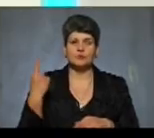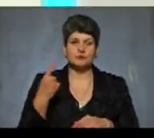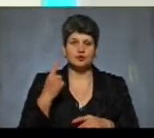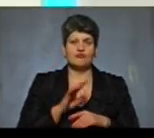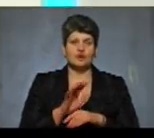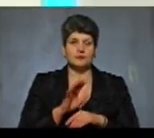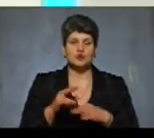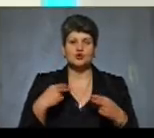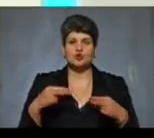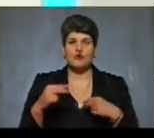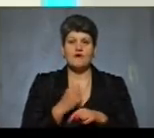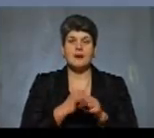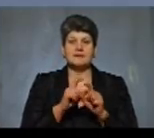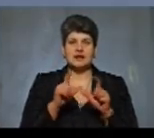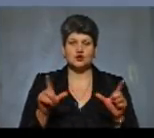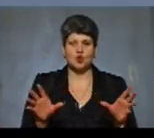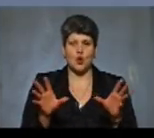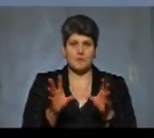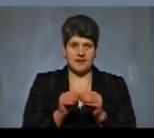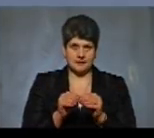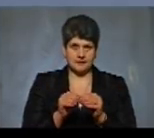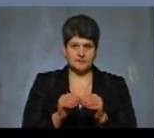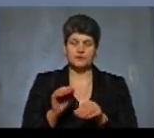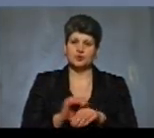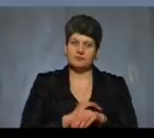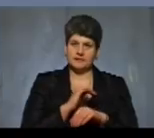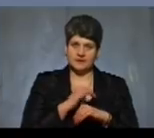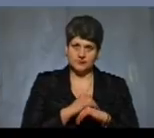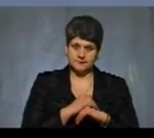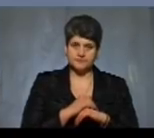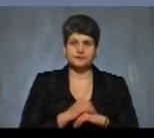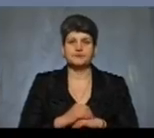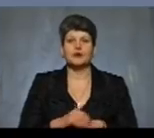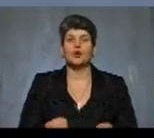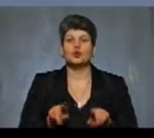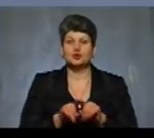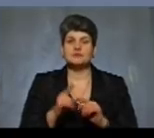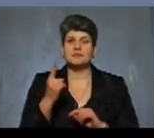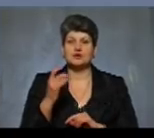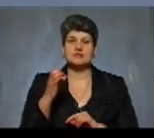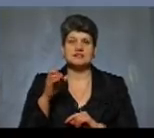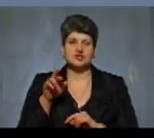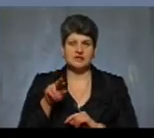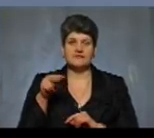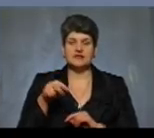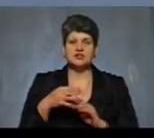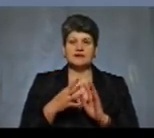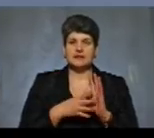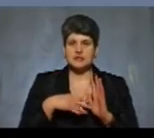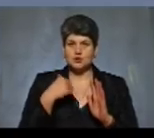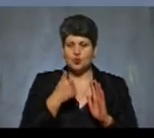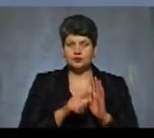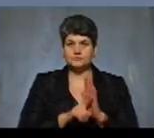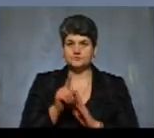виробничо-торгового аптечного об'єднання. Доброго вечора. Доброго вечора. Ну, отож, з 1 січня 2019 року